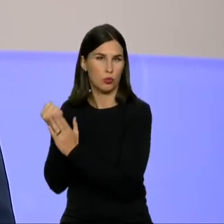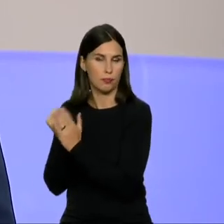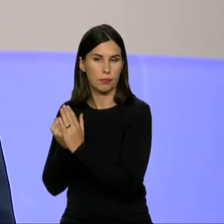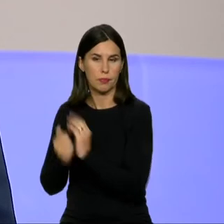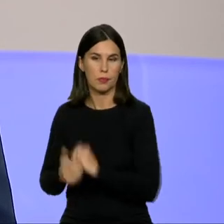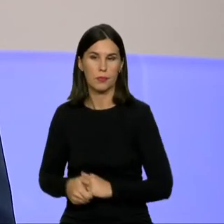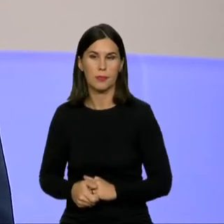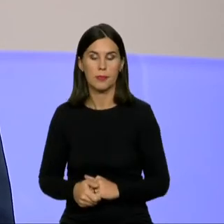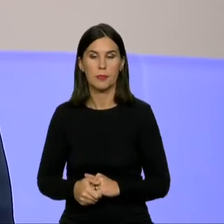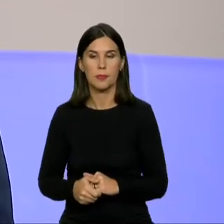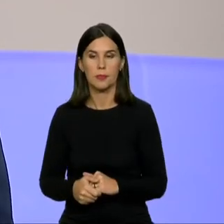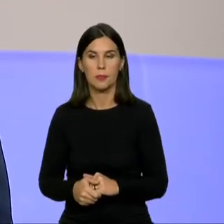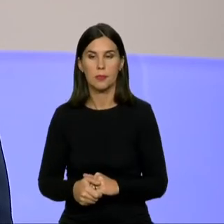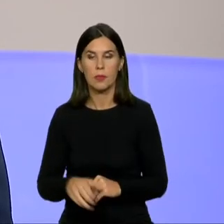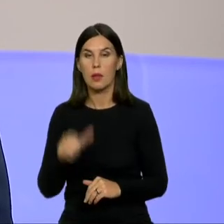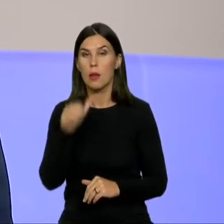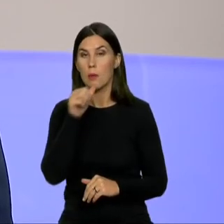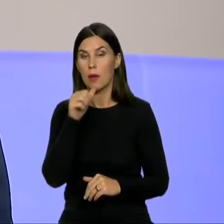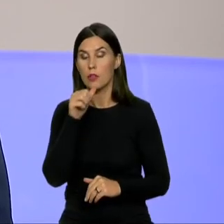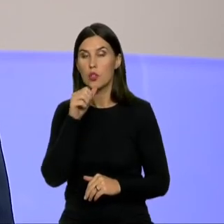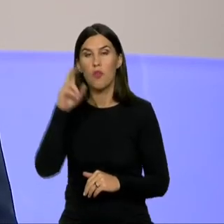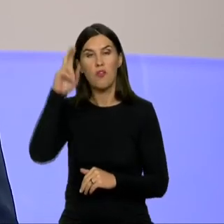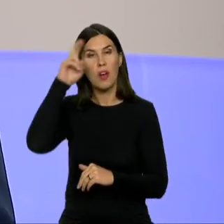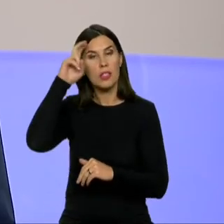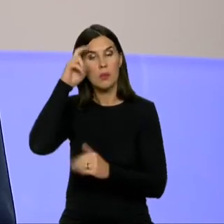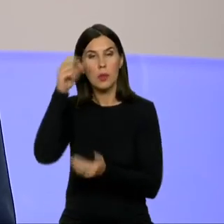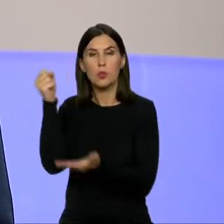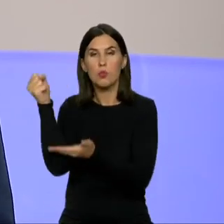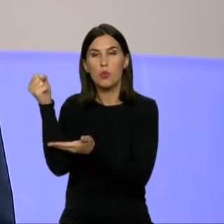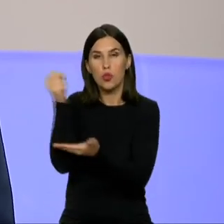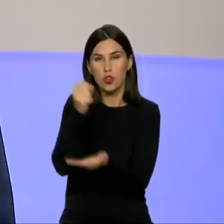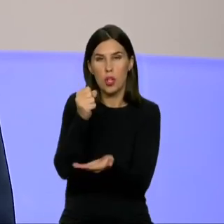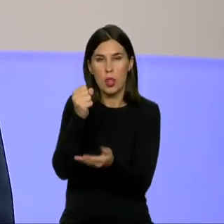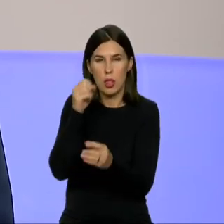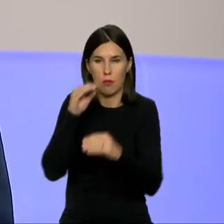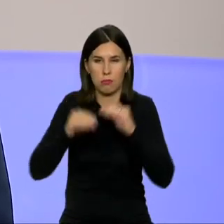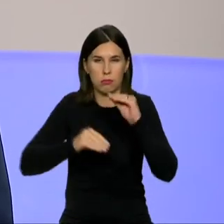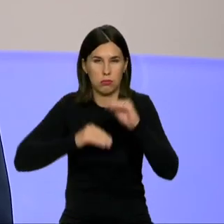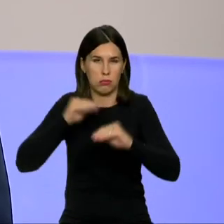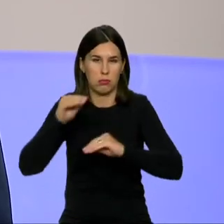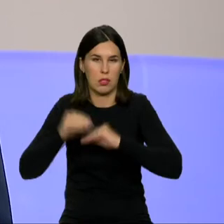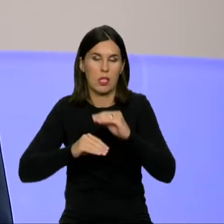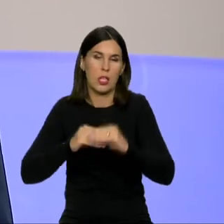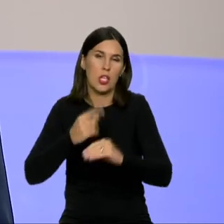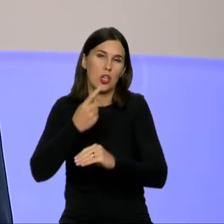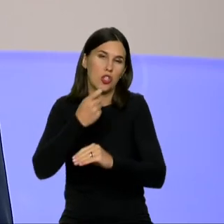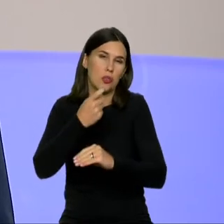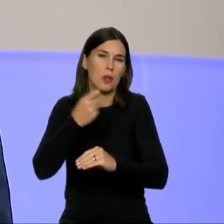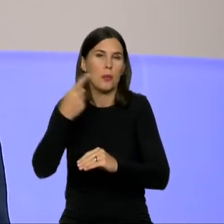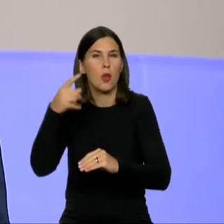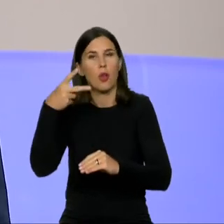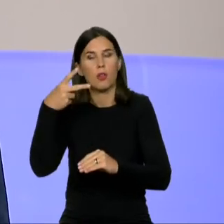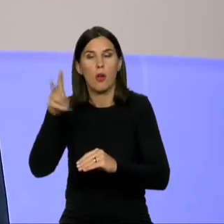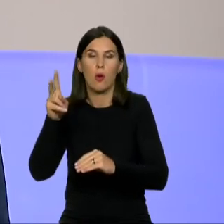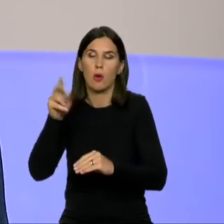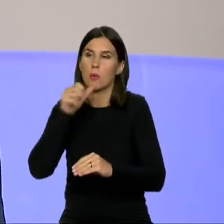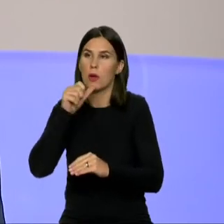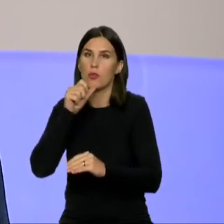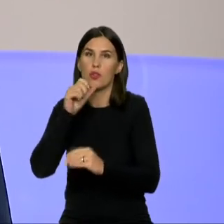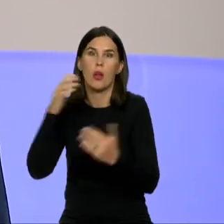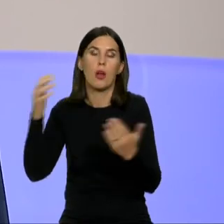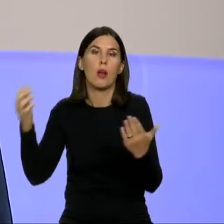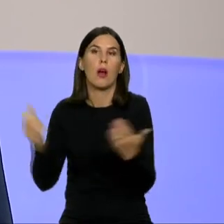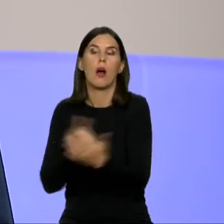subalansuojant valstybės biudžetos rautus, vienas kitas šimtas milijono eurų nebus gautas tada, kada